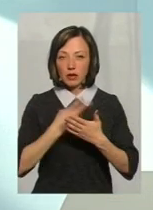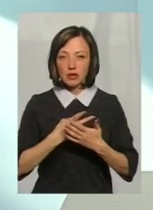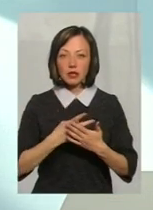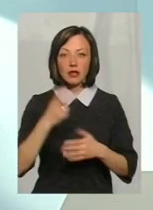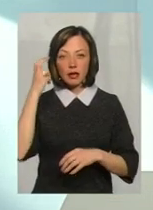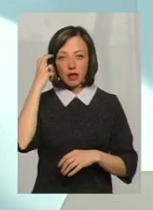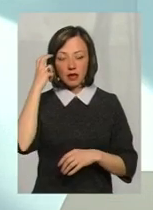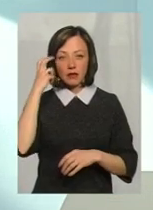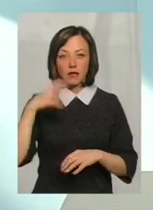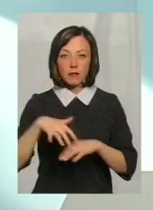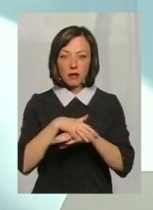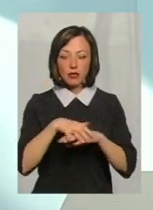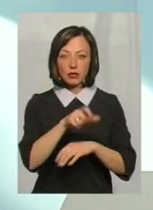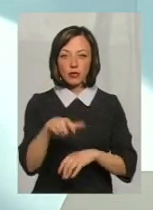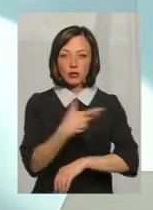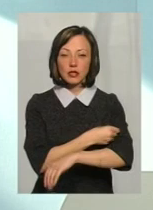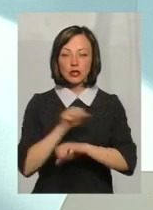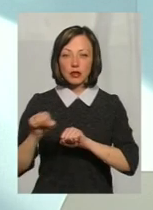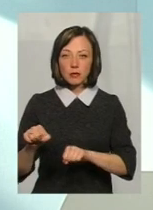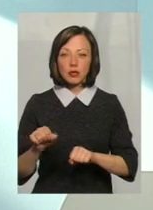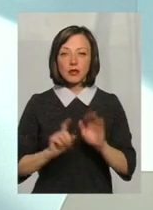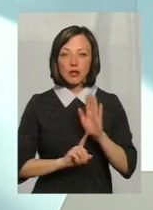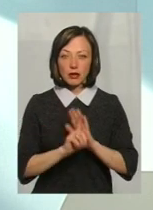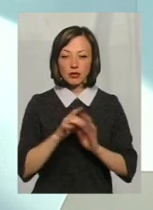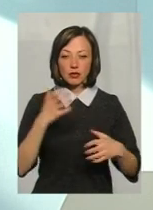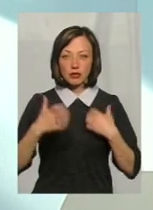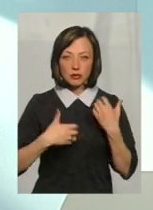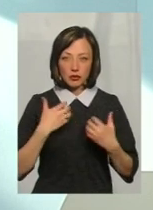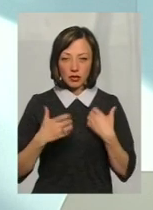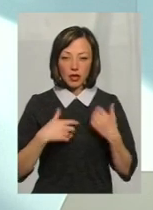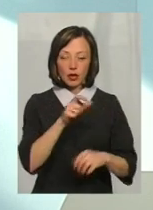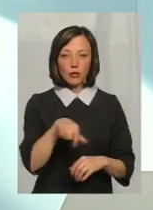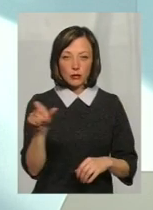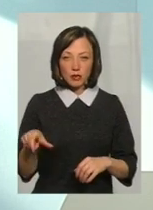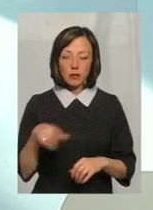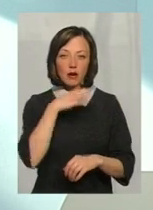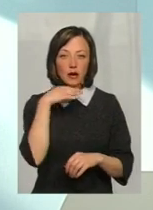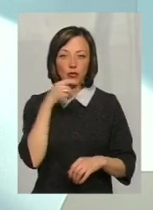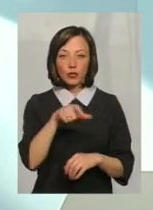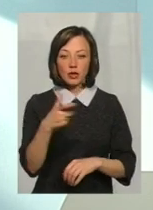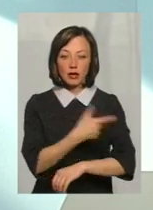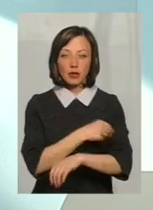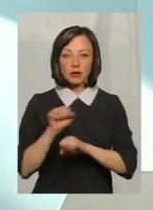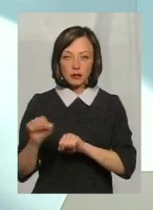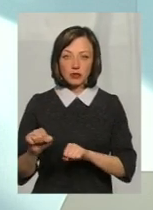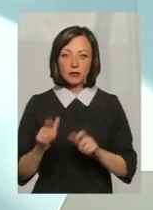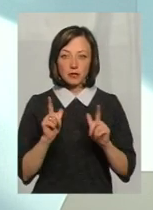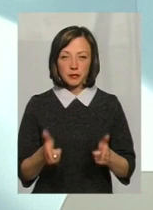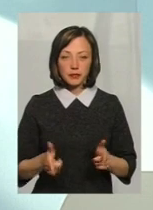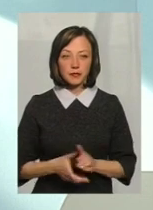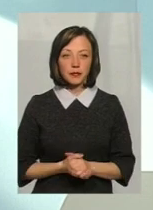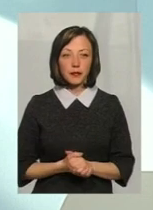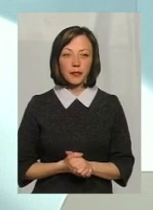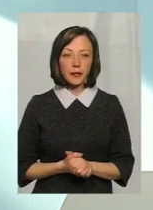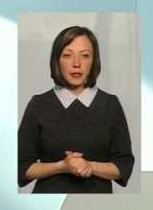Київ, як масово люди щеплюються, в нас також був вже отаж, і багато людей пішли на щеплення,